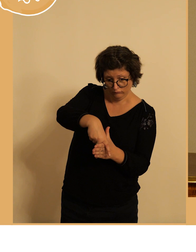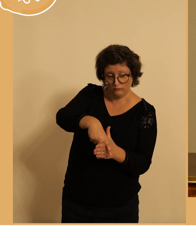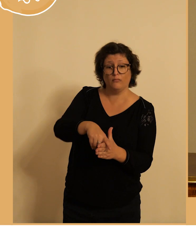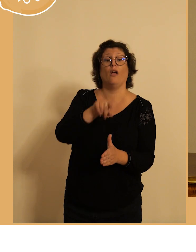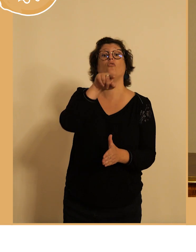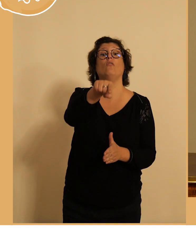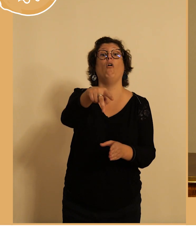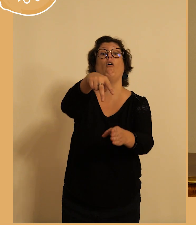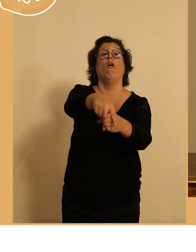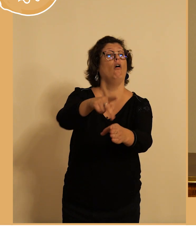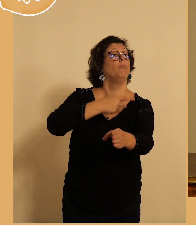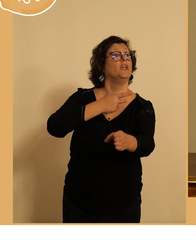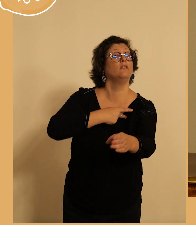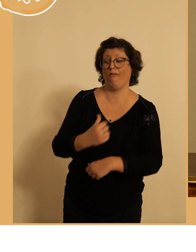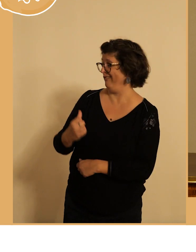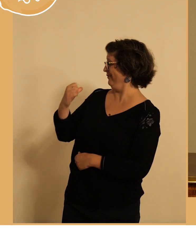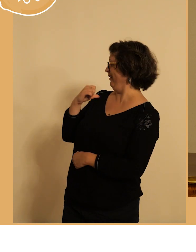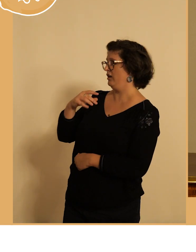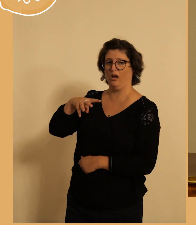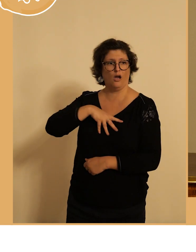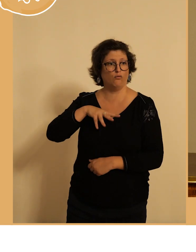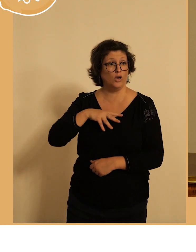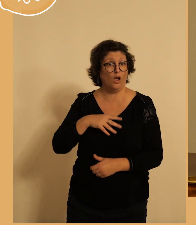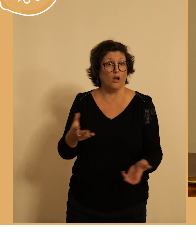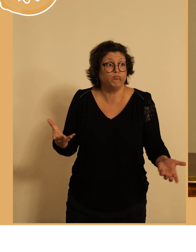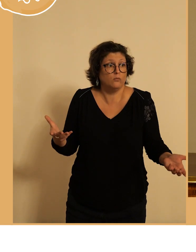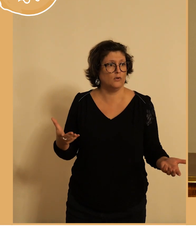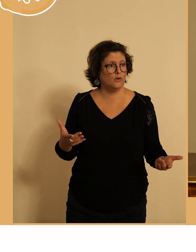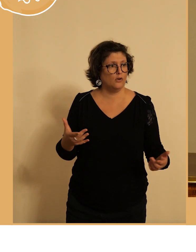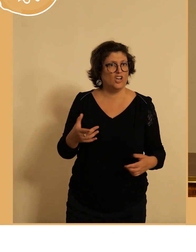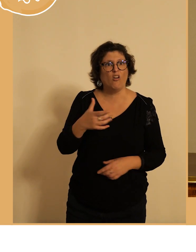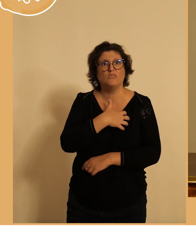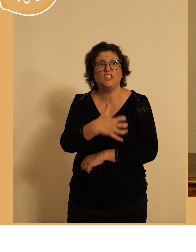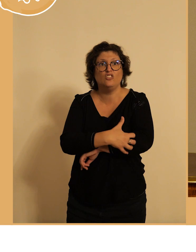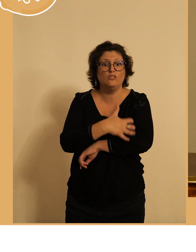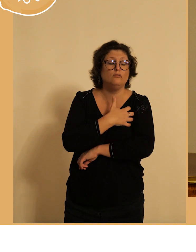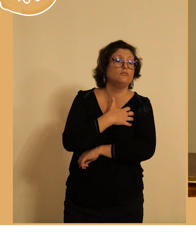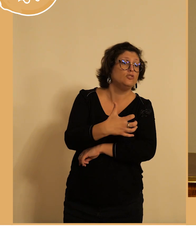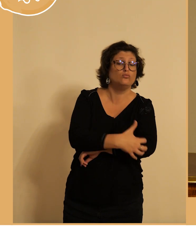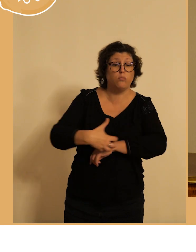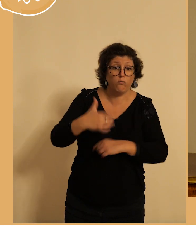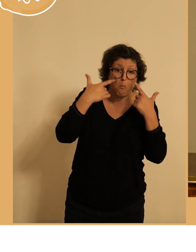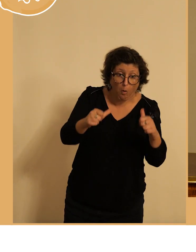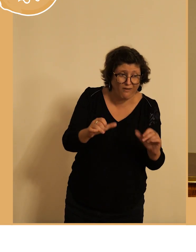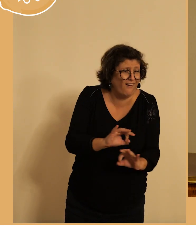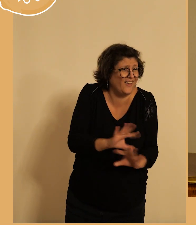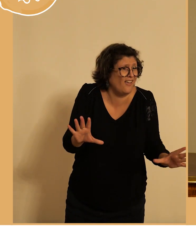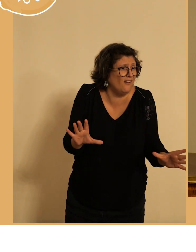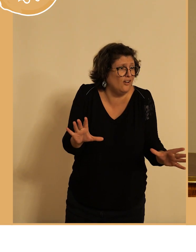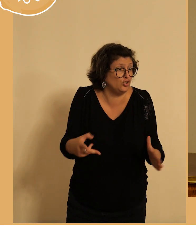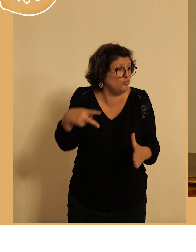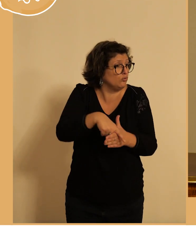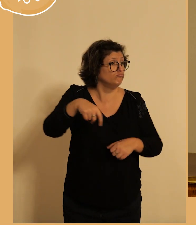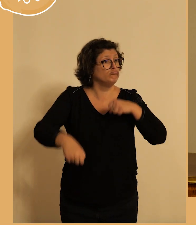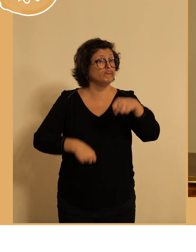ou d'un avocat et ça ne se voit pas et effectivement il y a une